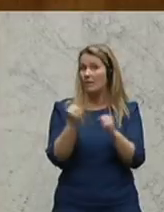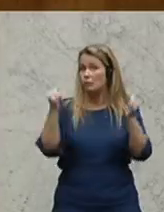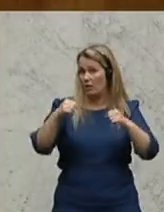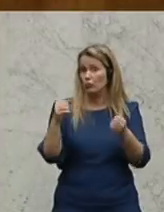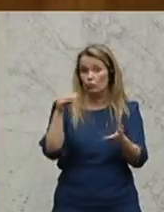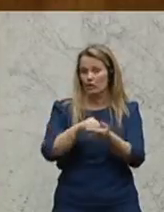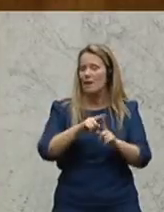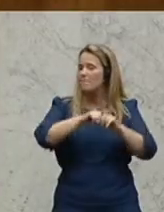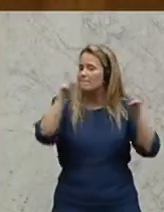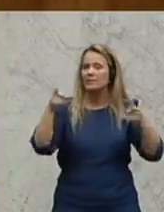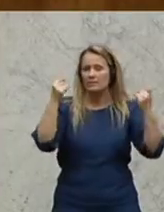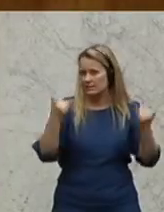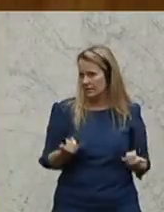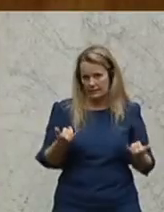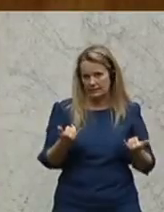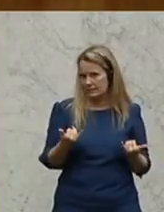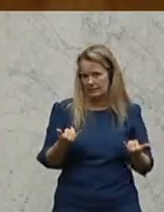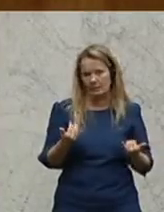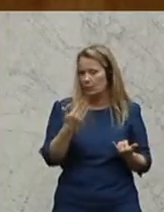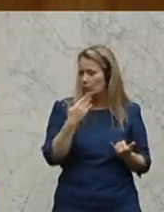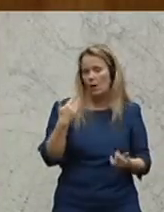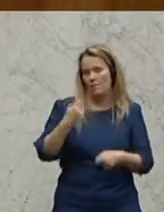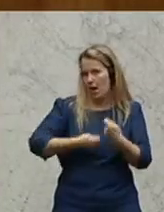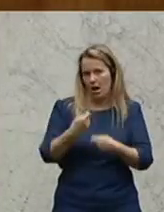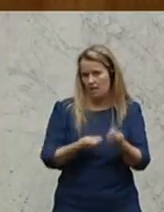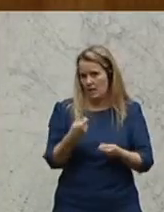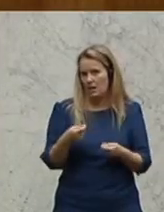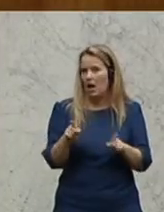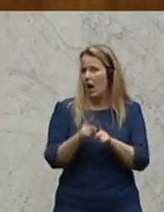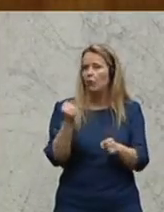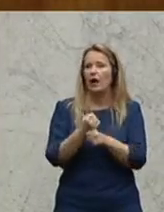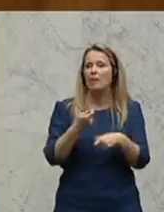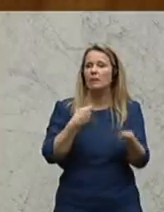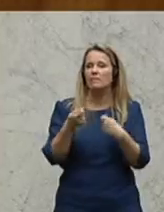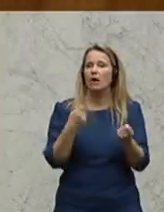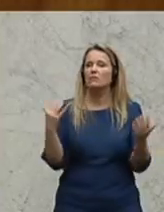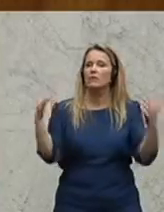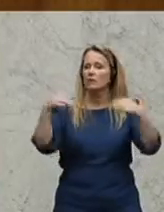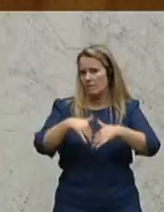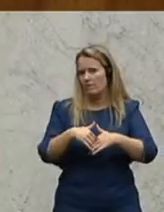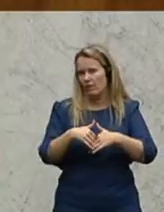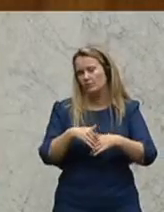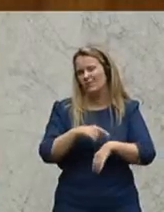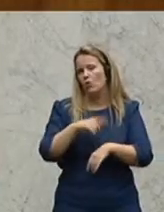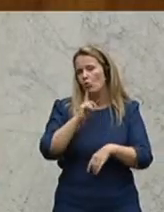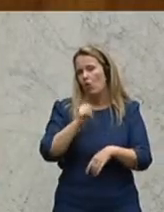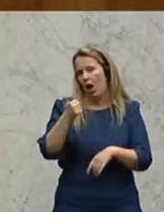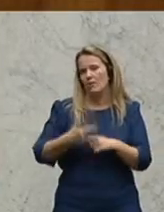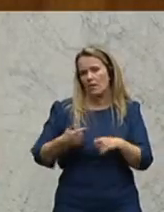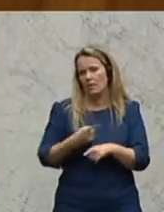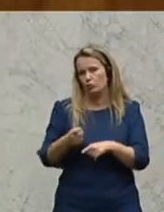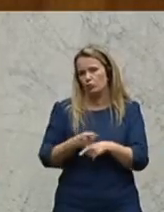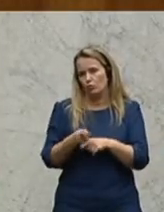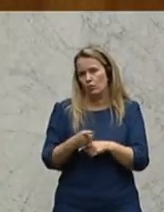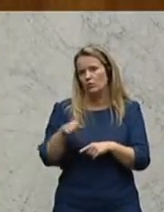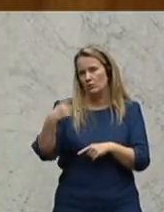Das haben Sie bis jetzt nicht bearbeitet. Das haben Sie auch beim Arbeitsmarktgipfel, gut der dauerte nur eineinhalb Stunden,